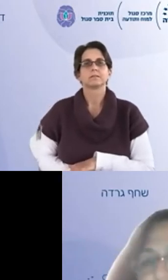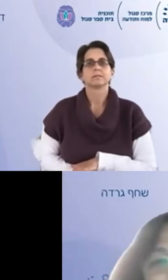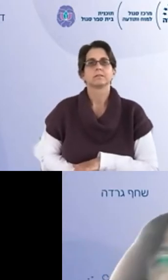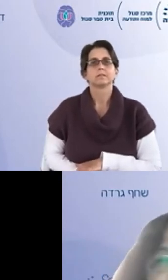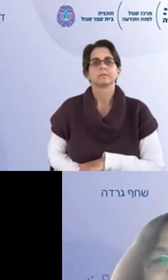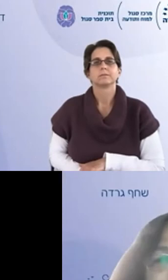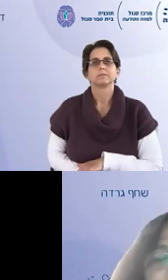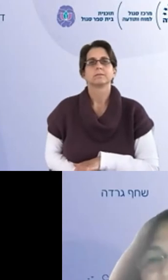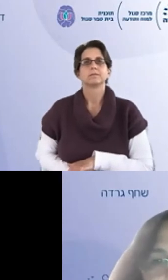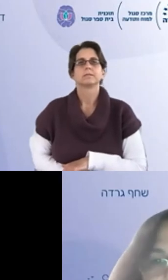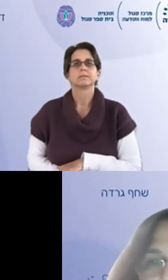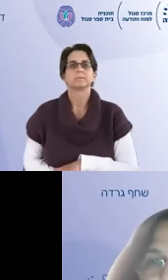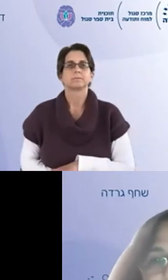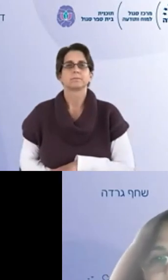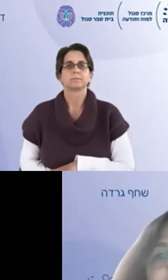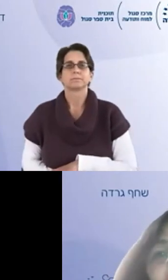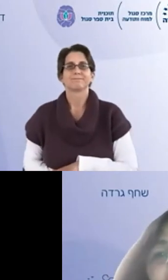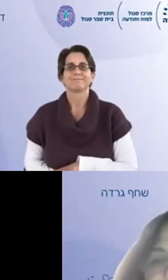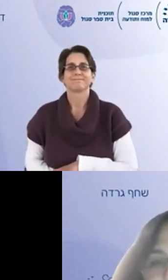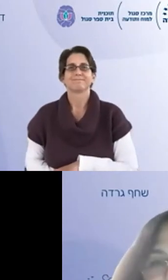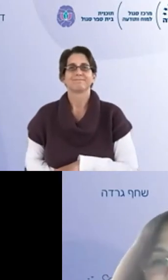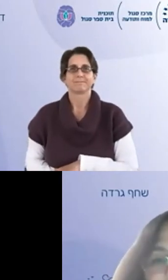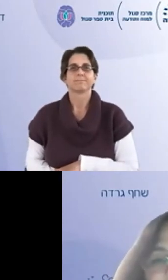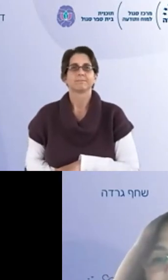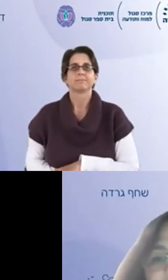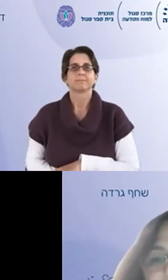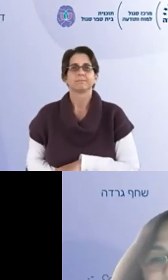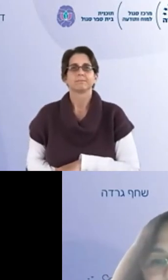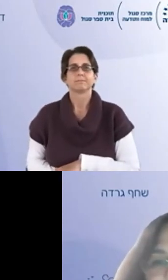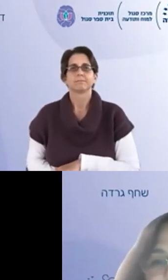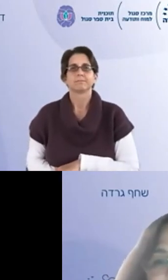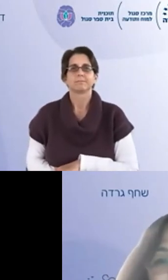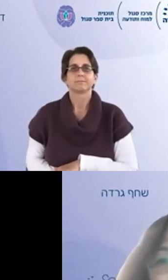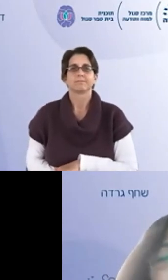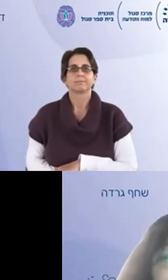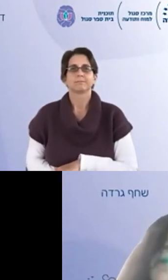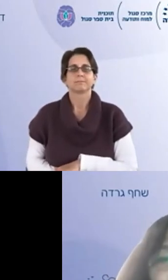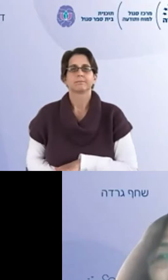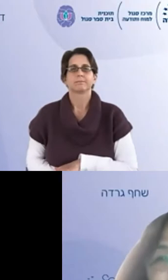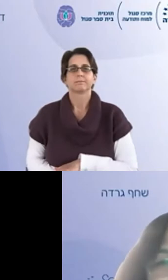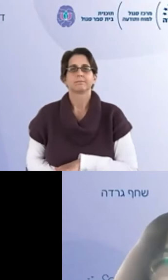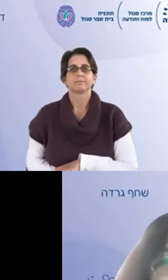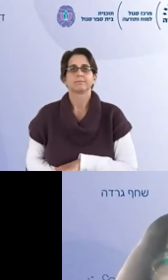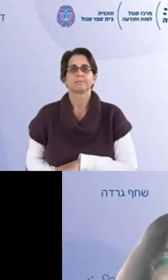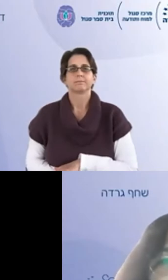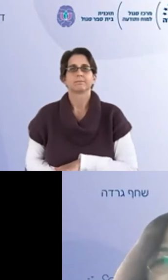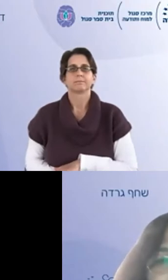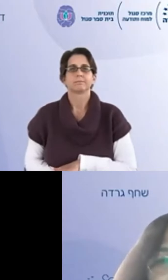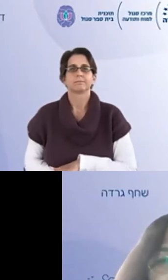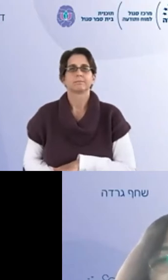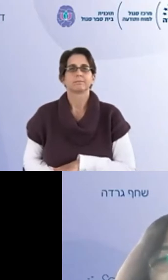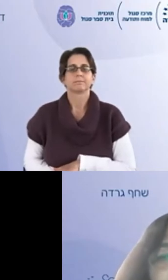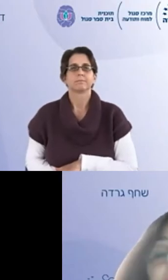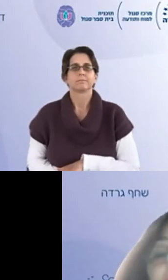שאני והצוות חיכינו לה בחיליון עיניים לכן המנחה שלנו ידענו שיש את הנקודת זמן